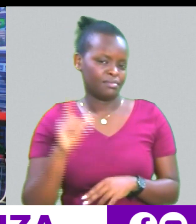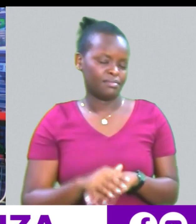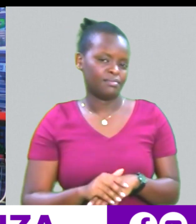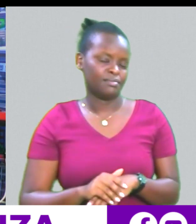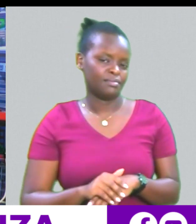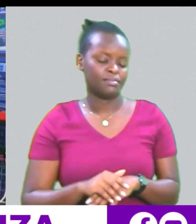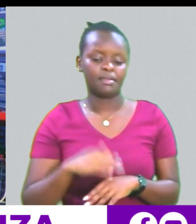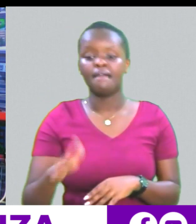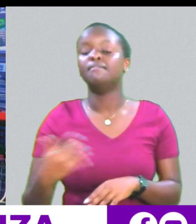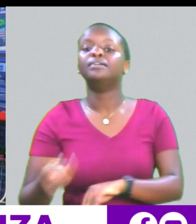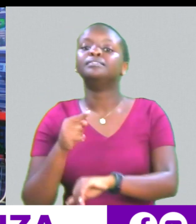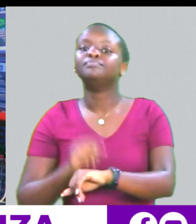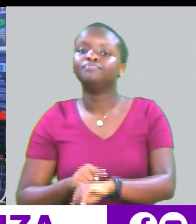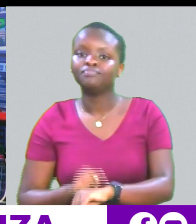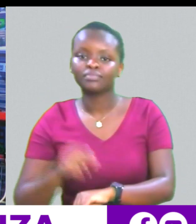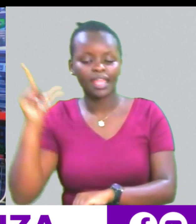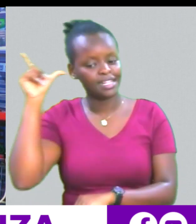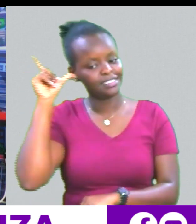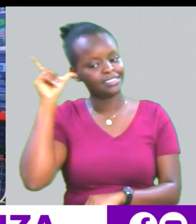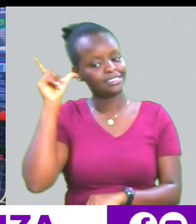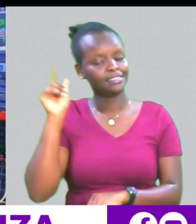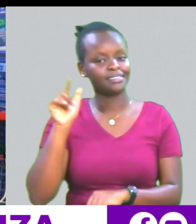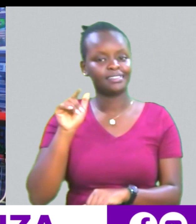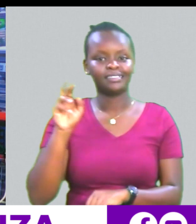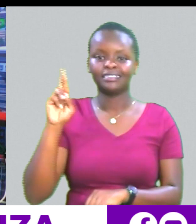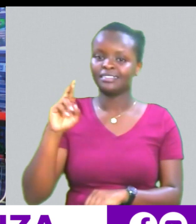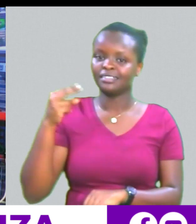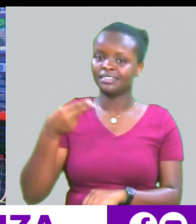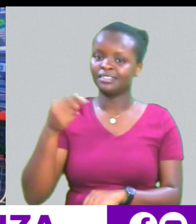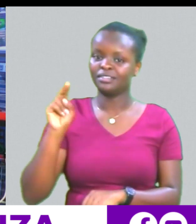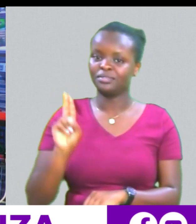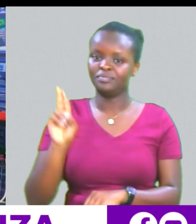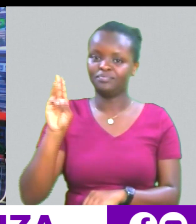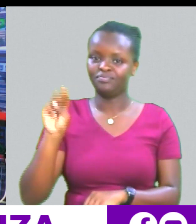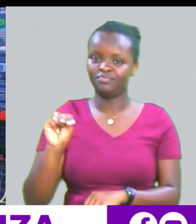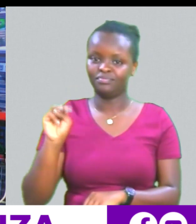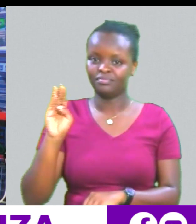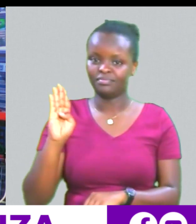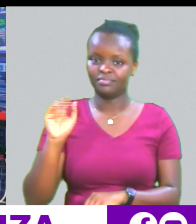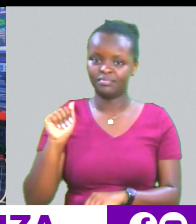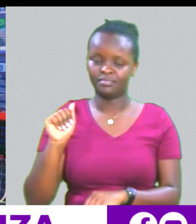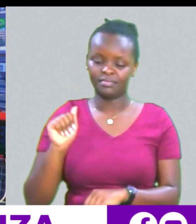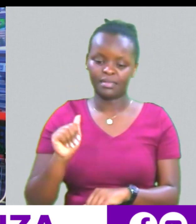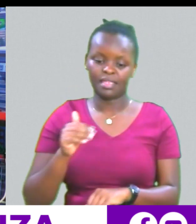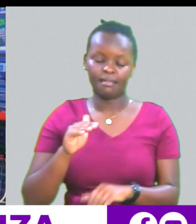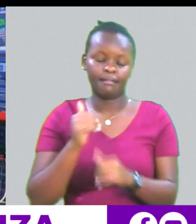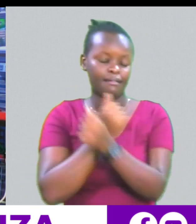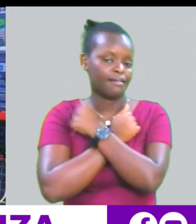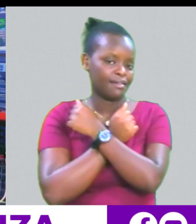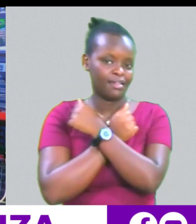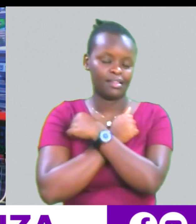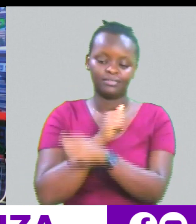time tu nasikiza tu rumba rumba rumba rumba and with time ni kakuze korealize kume napenda pia rumba